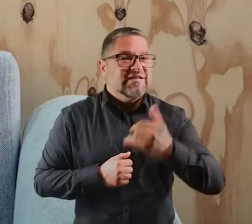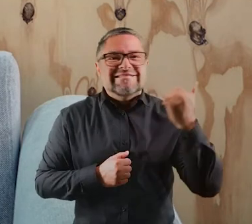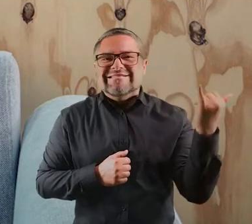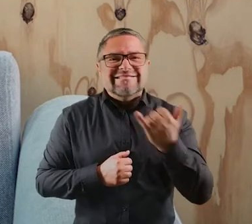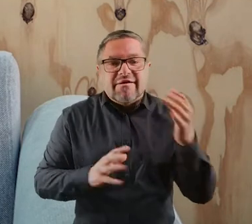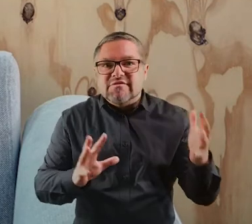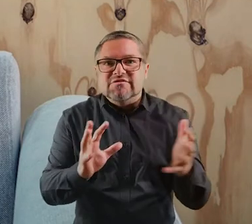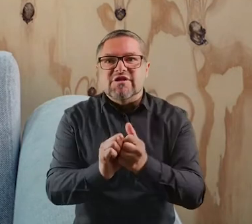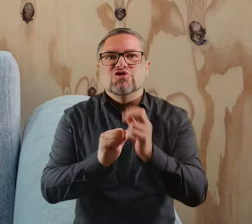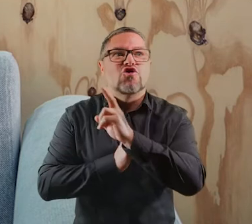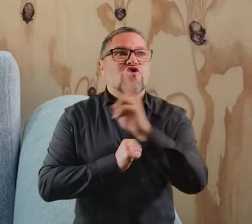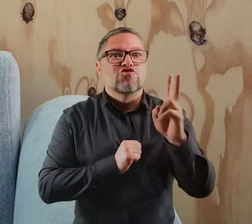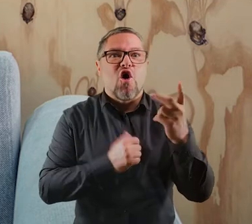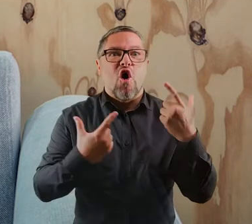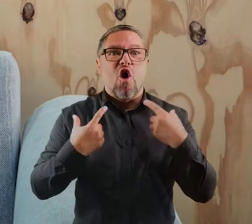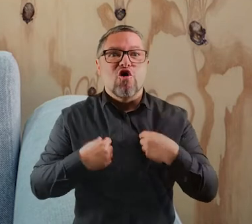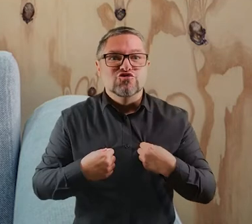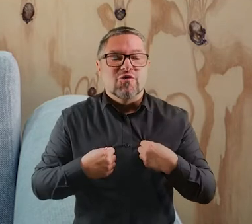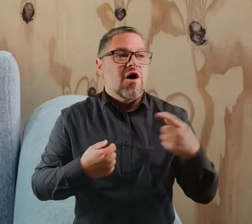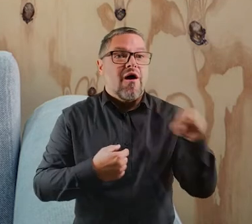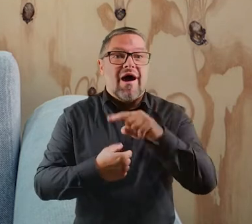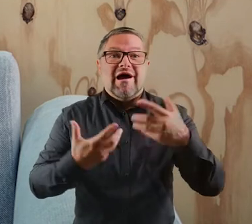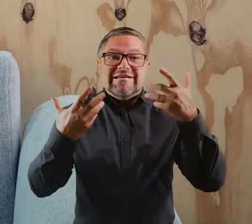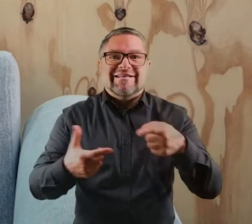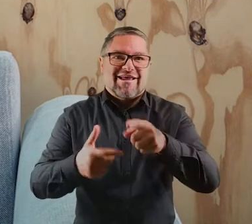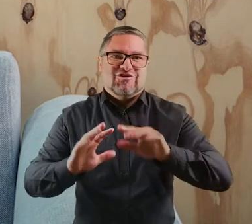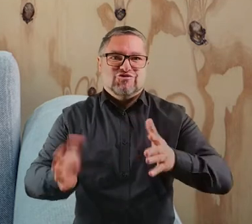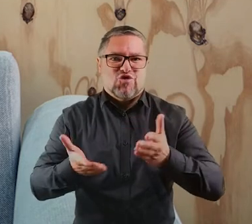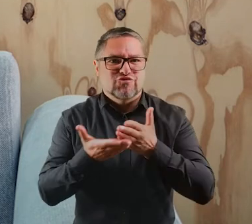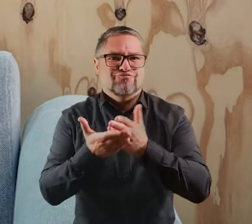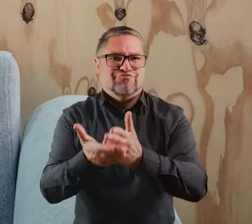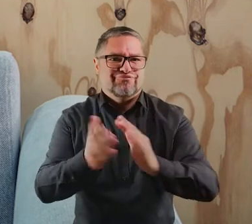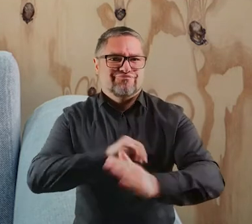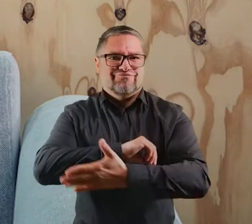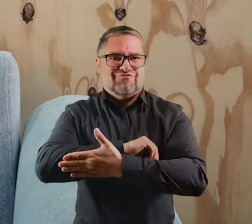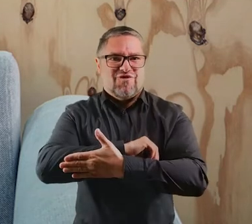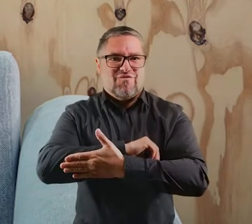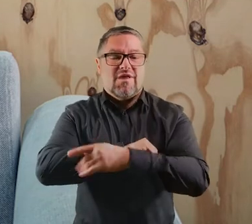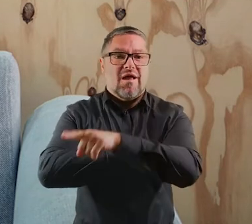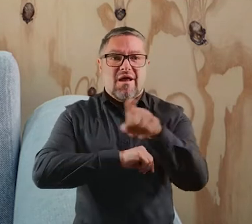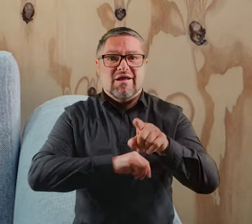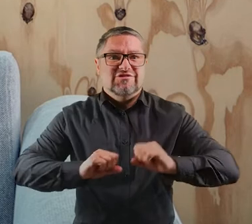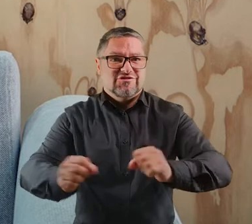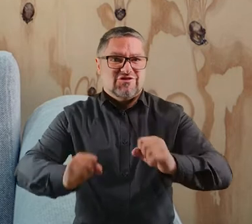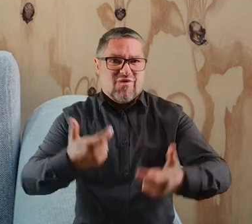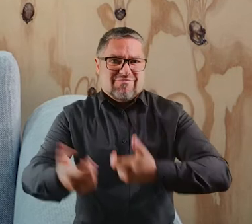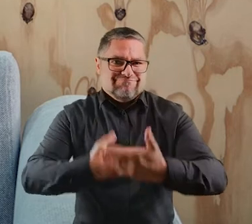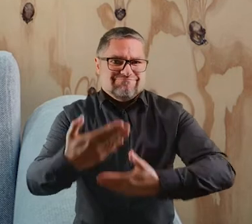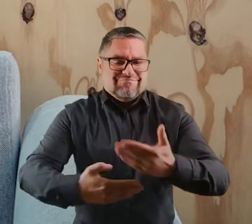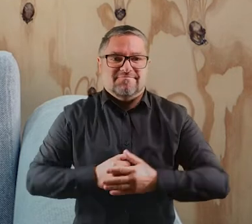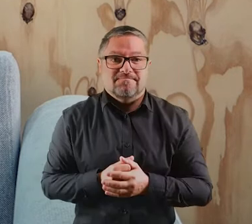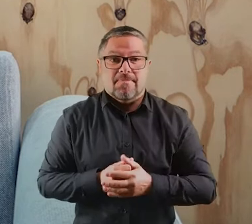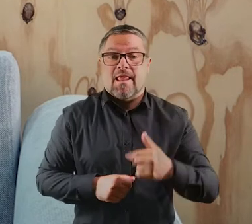że zawsze znajdzie się ktoś obok, kto będzie chciał w ten sposób Państwa wesprzeć i Państwa